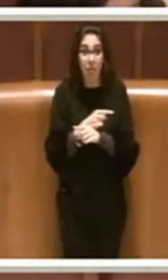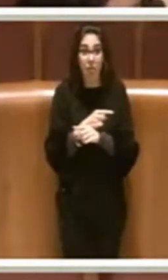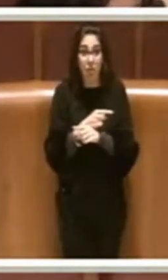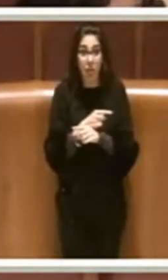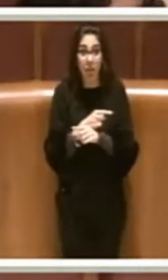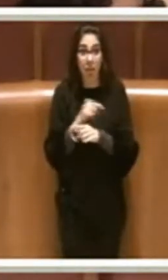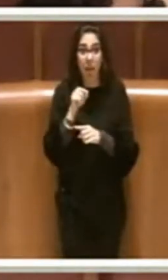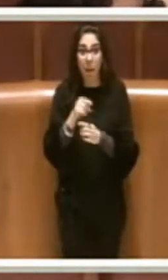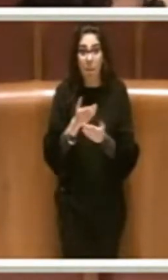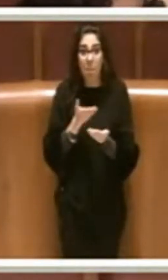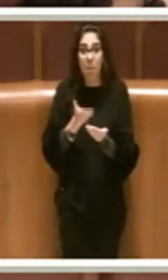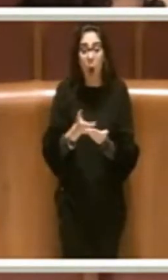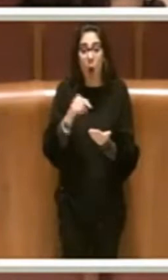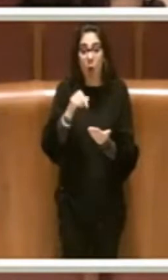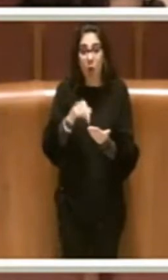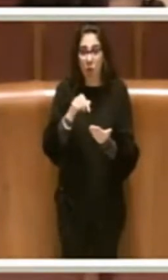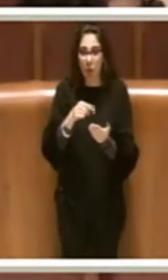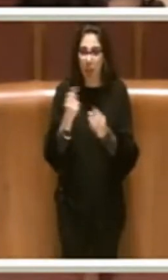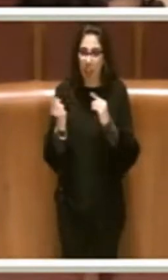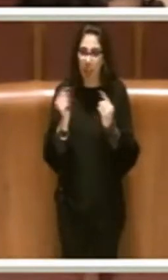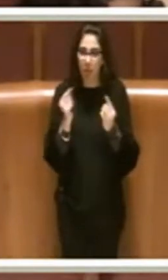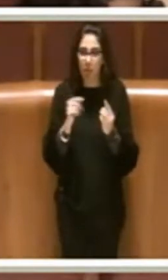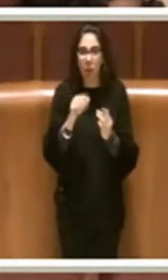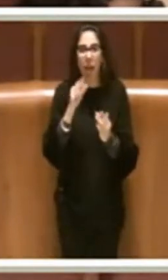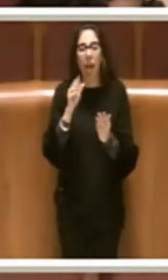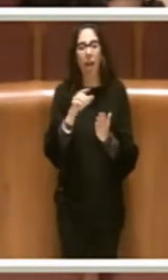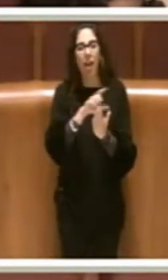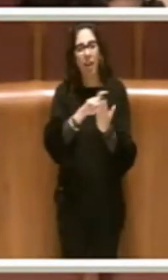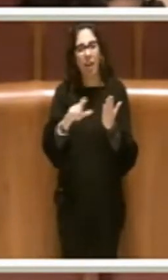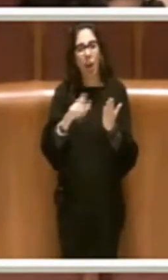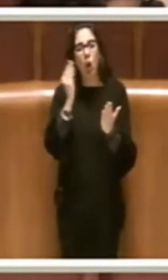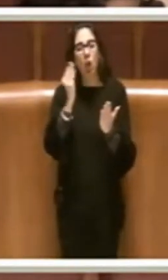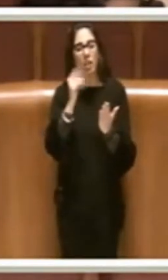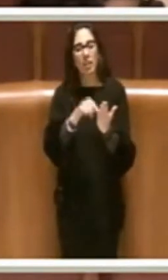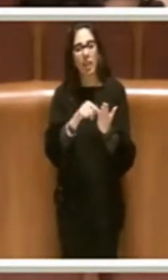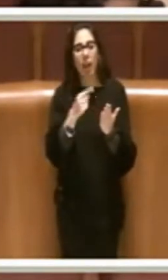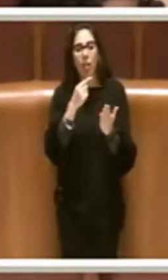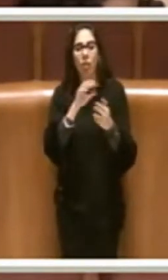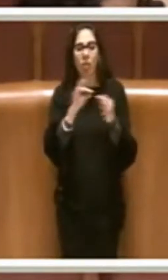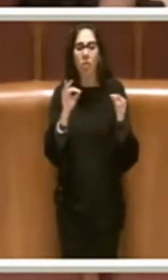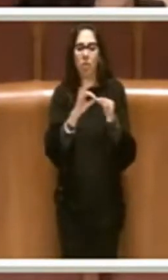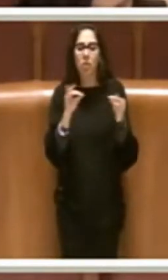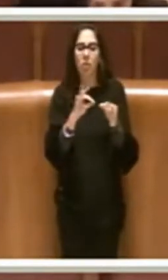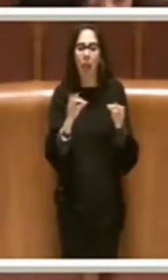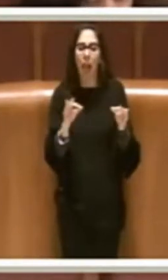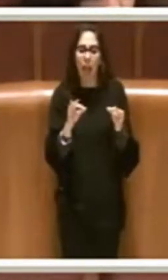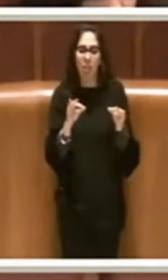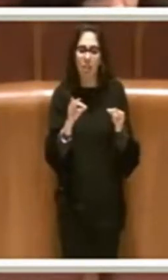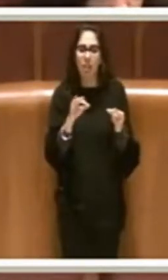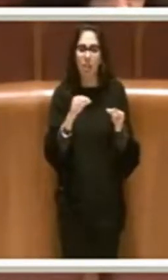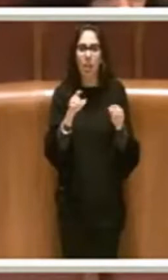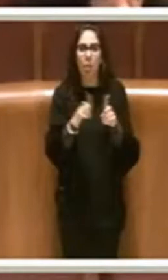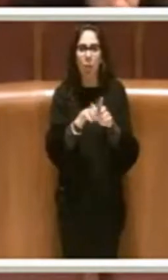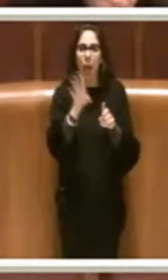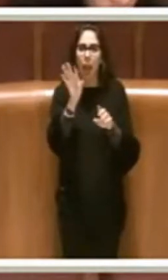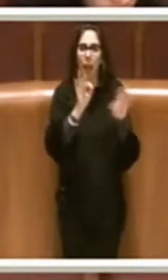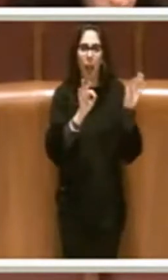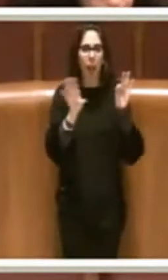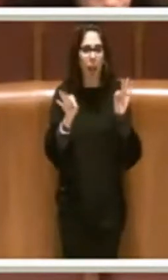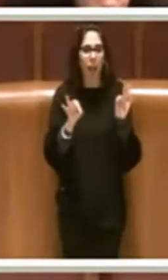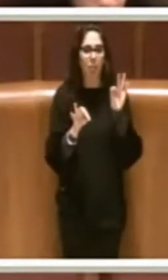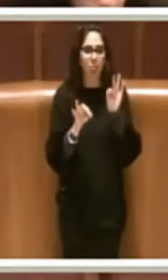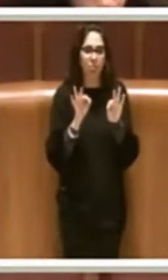questa mozione che stiamo discutendo, mi vengono attribuite frasi e considerazioni riportate in modo del tutto infedele,